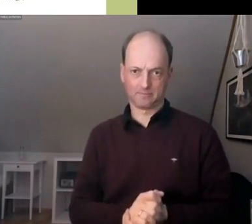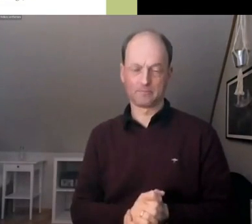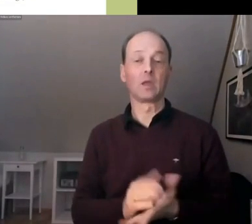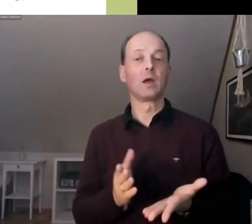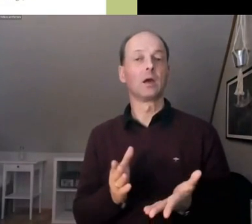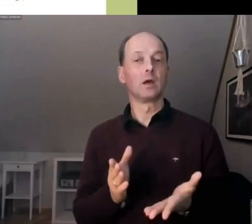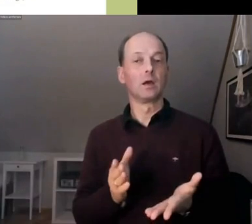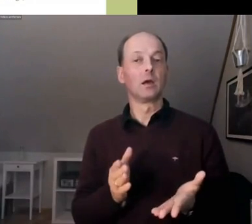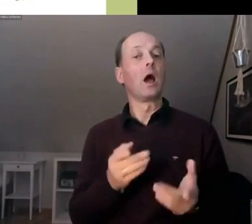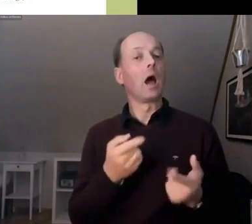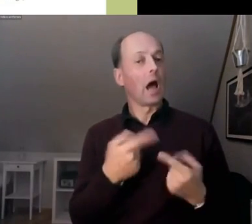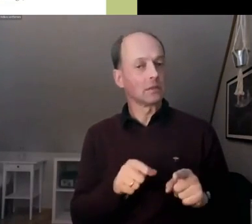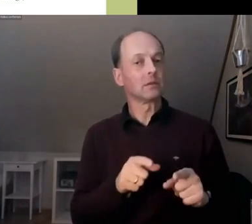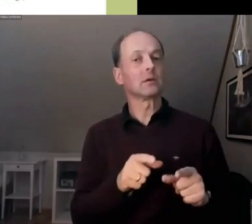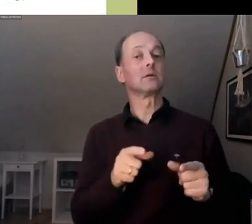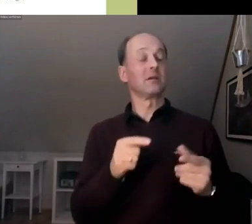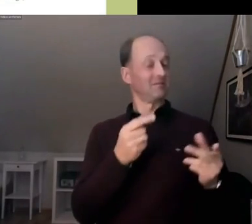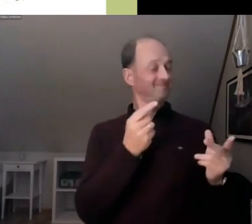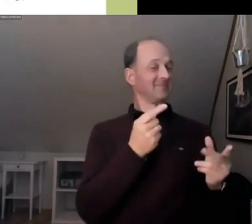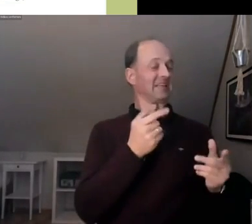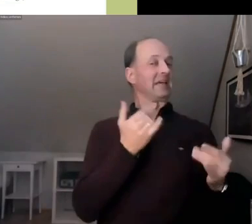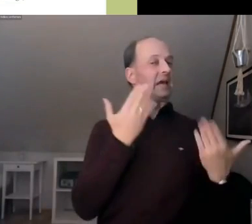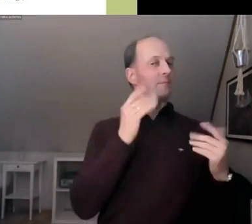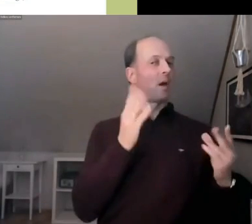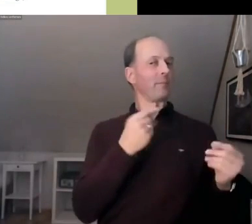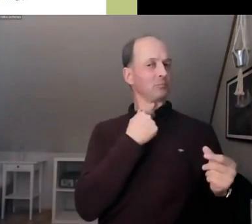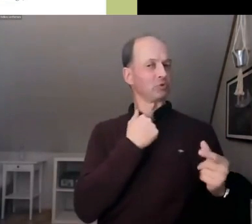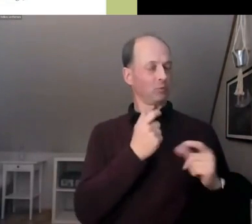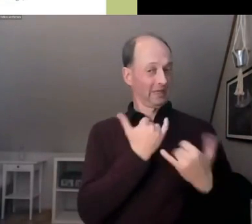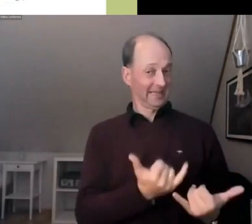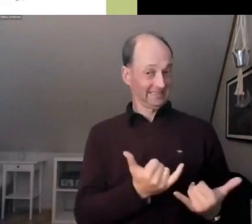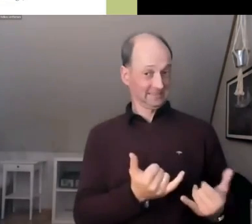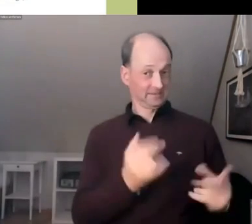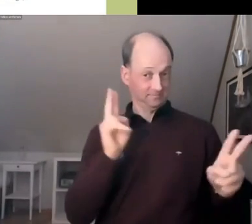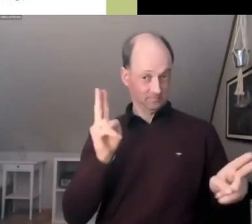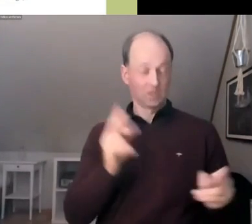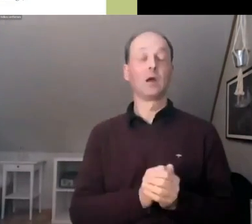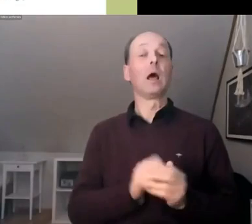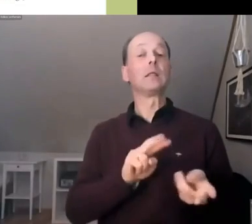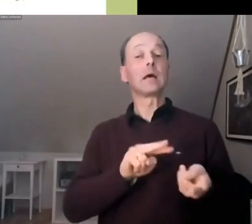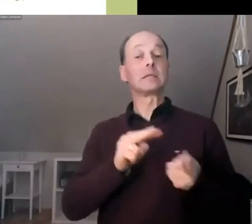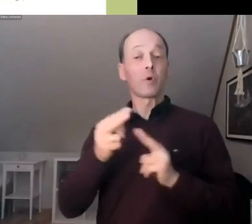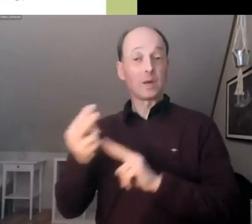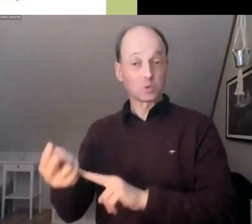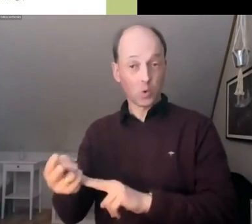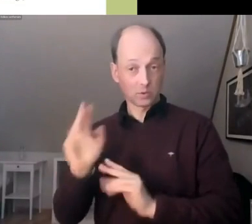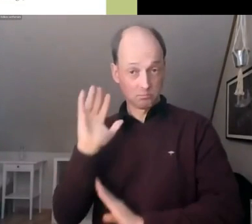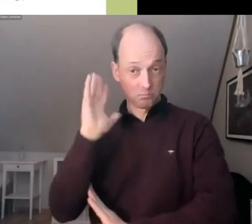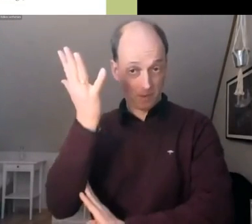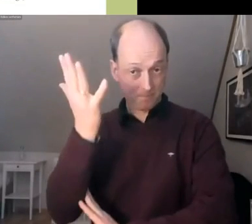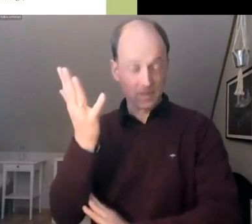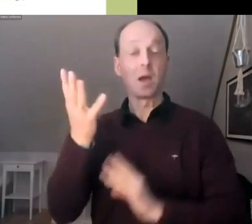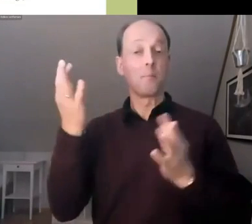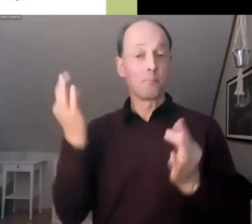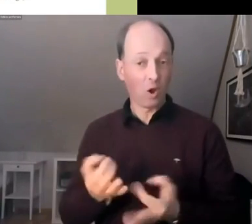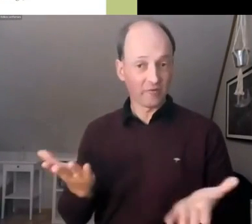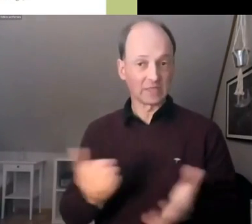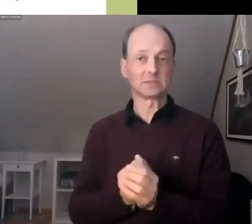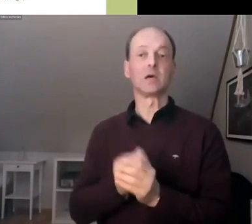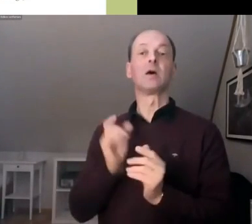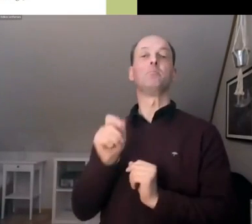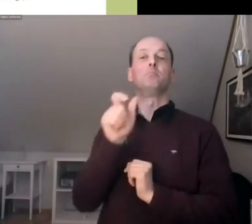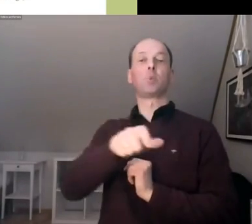von Klimamitbestimmung jetzt, für das Gelingen der Transformation braucht es mehr Klimamitbestimmung für die